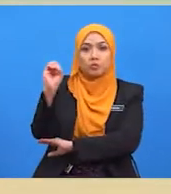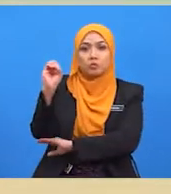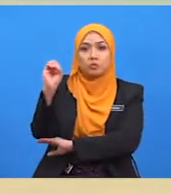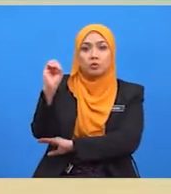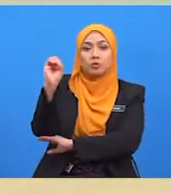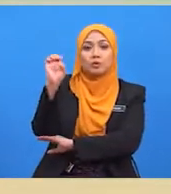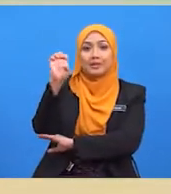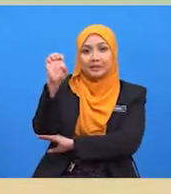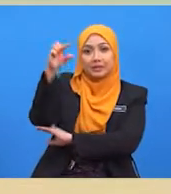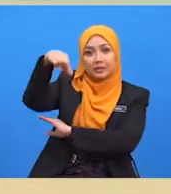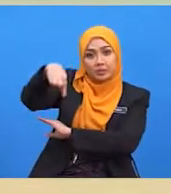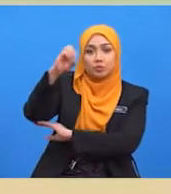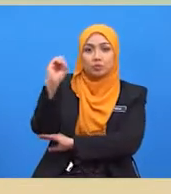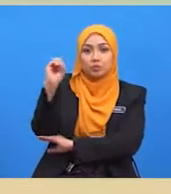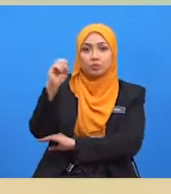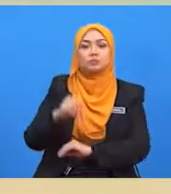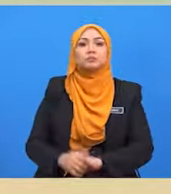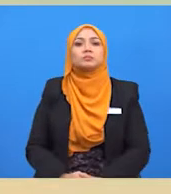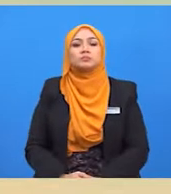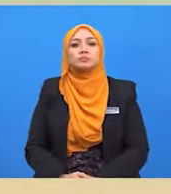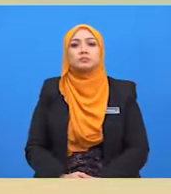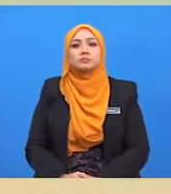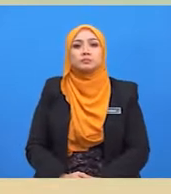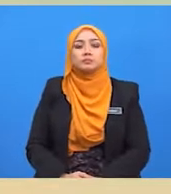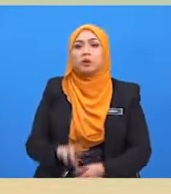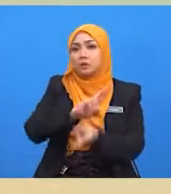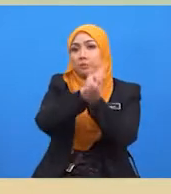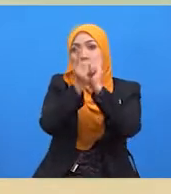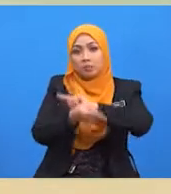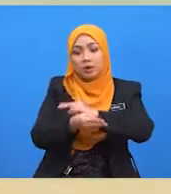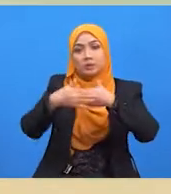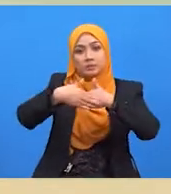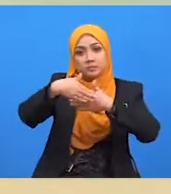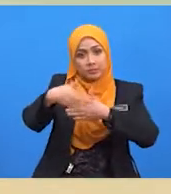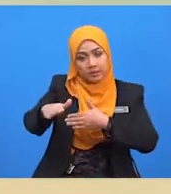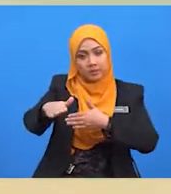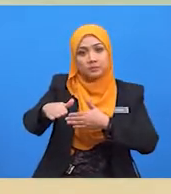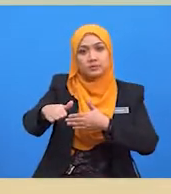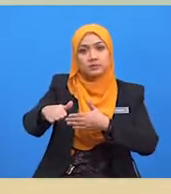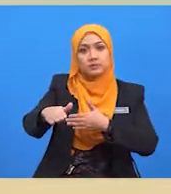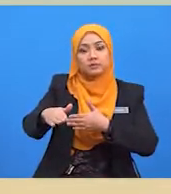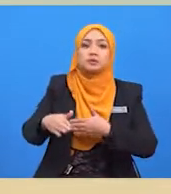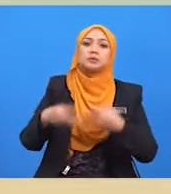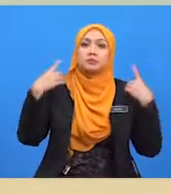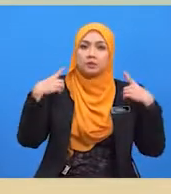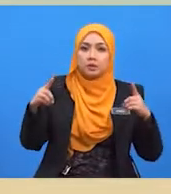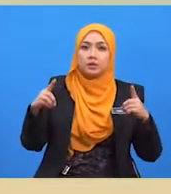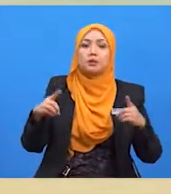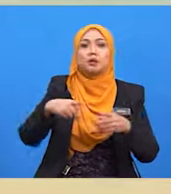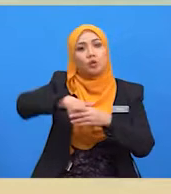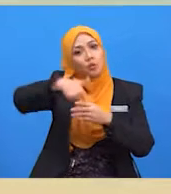berubah selepas perdagangan antarabangsa. Sekarang cuba pelajar-pelajar